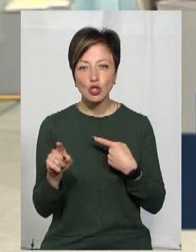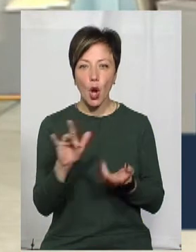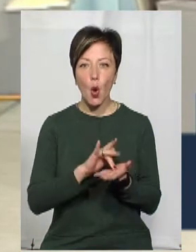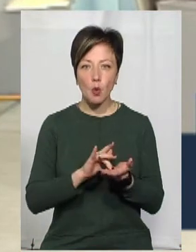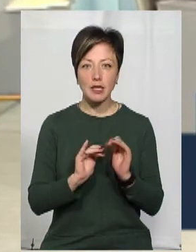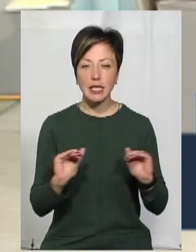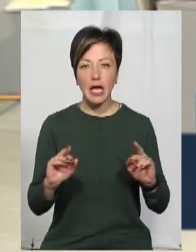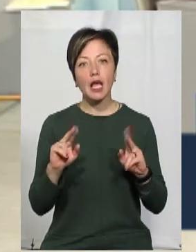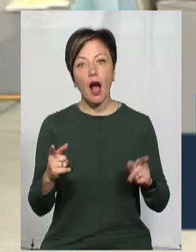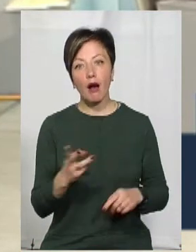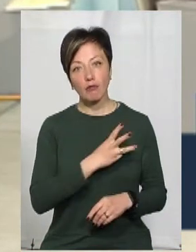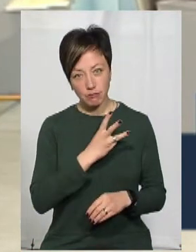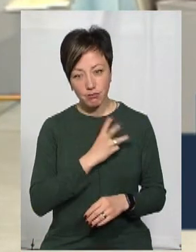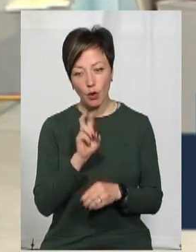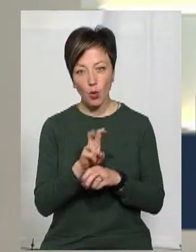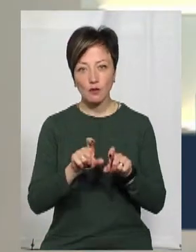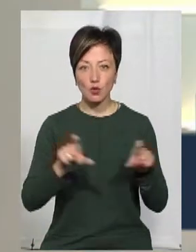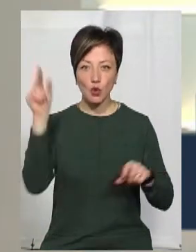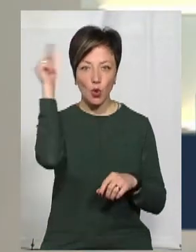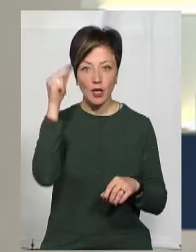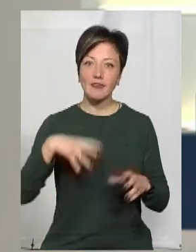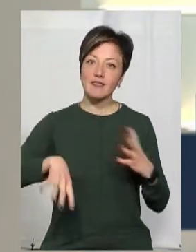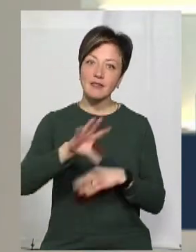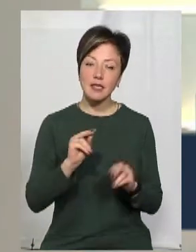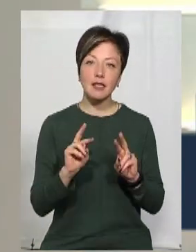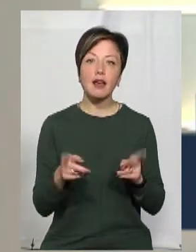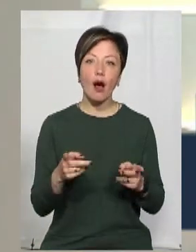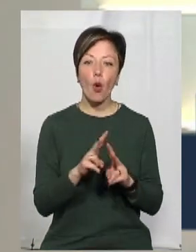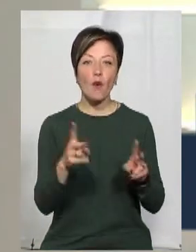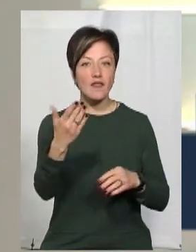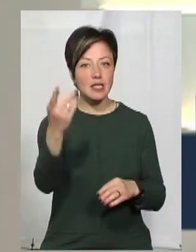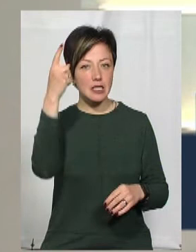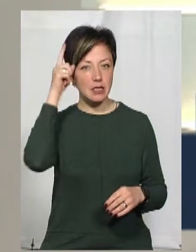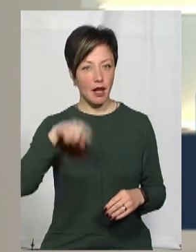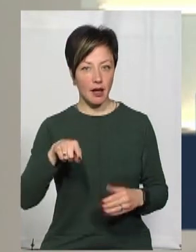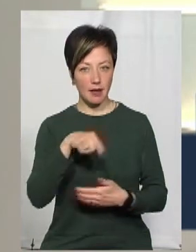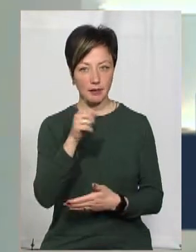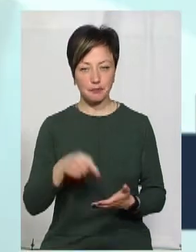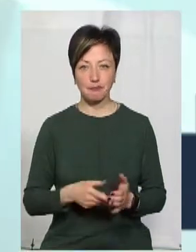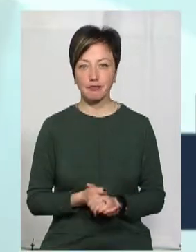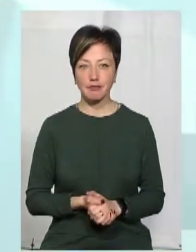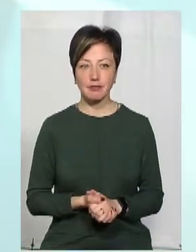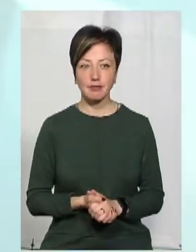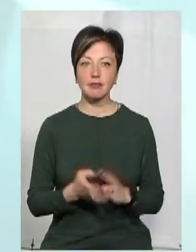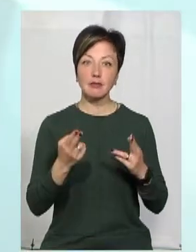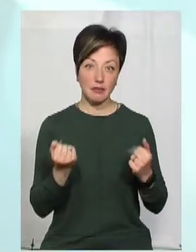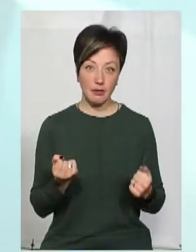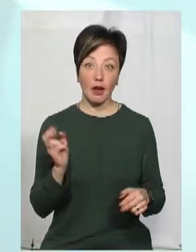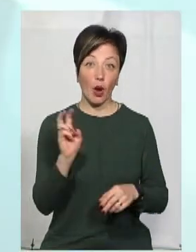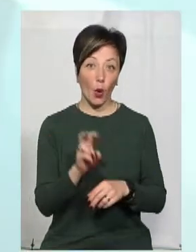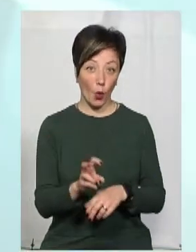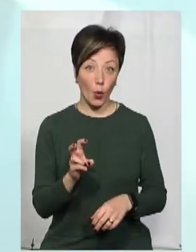дітей, як вони, охоче ходять до школи, чи всі ходять? Ну, принаймні, ті, кого ви знаєте. Ну, ходять, ходять.